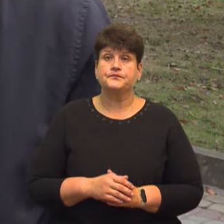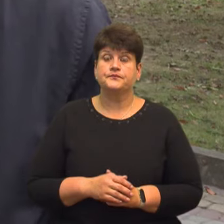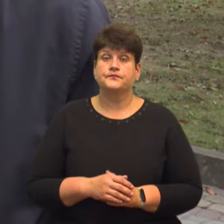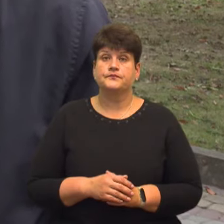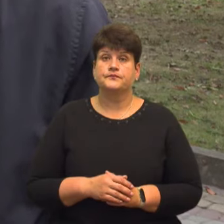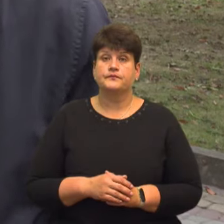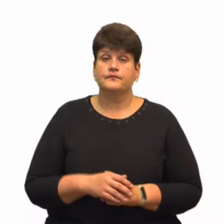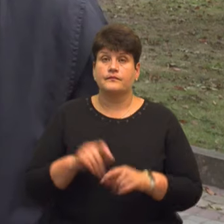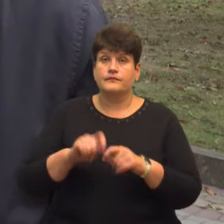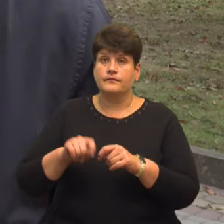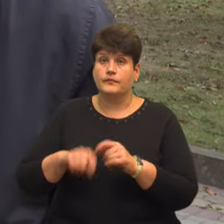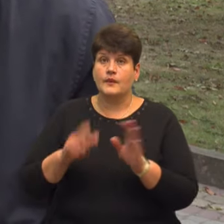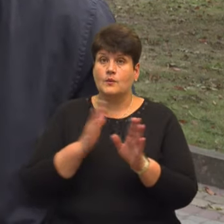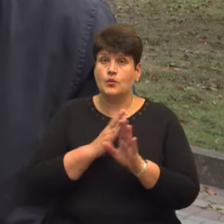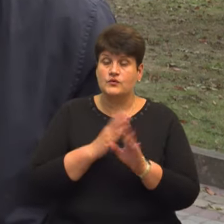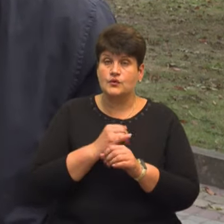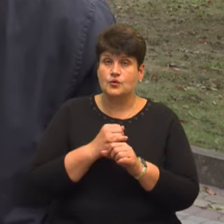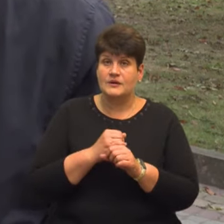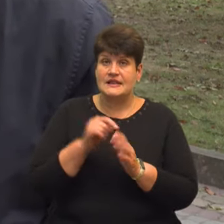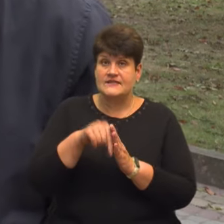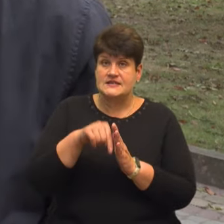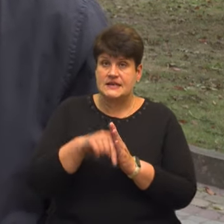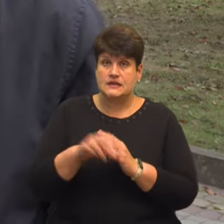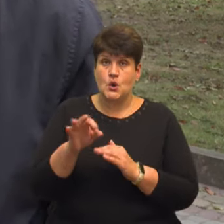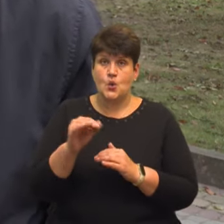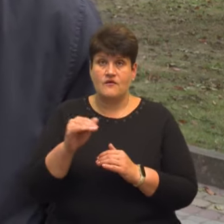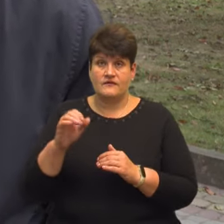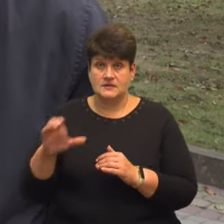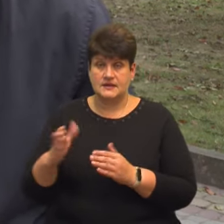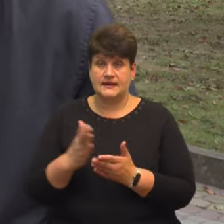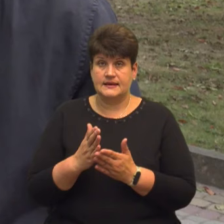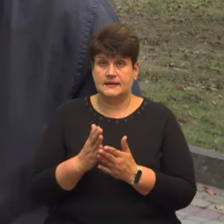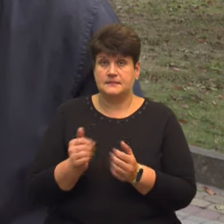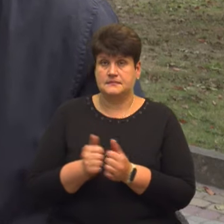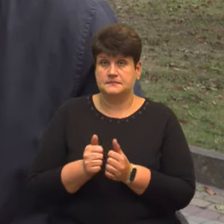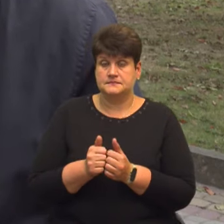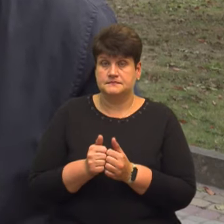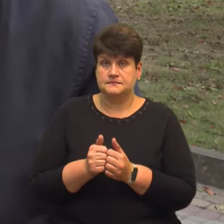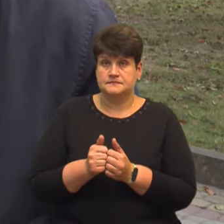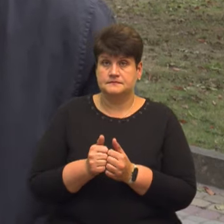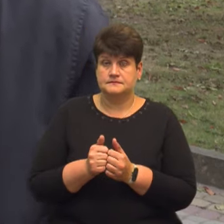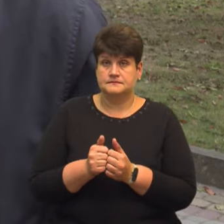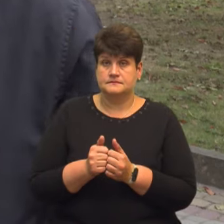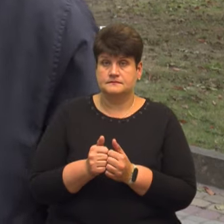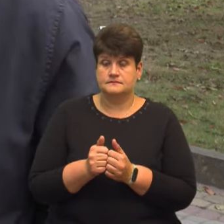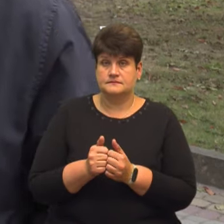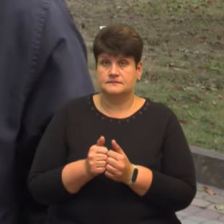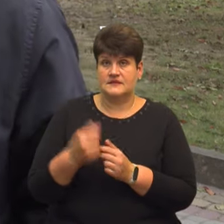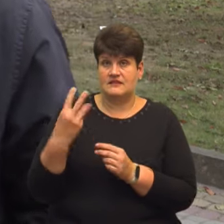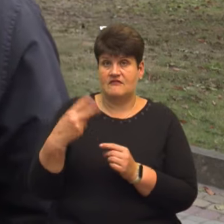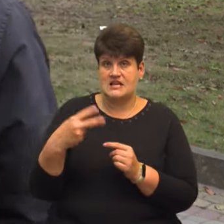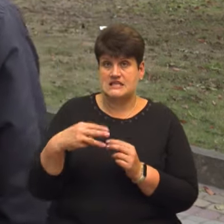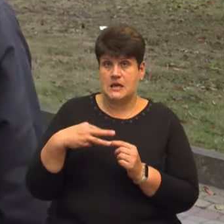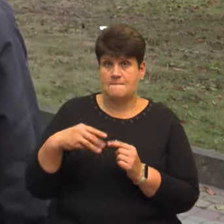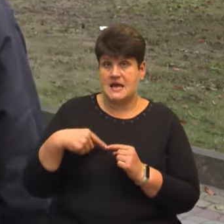Робили замір повітря всередині офісного приміщення, яке знаходиться безпосередньо в 20 метрів